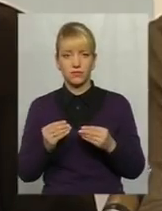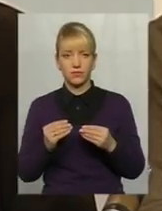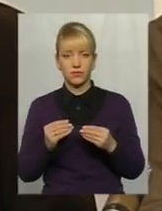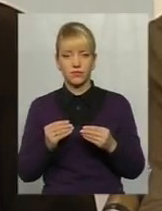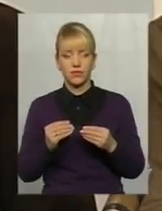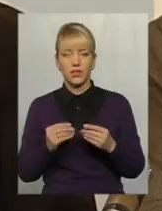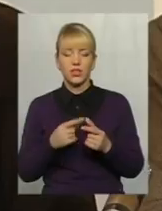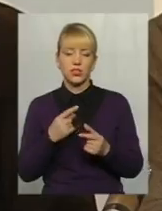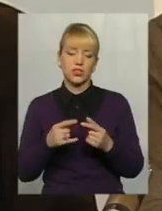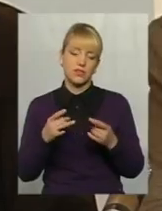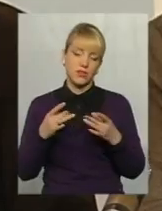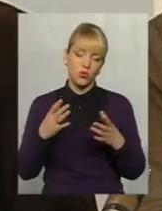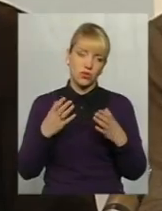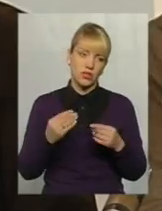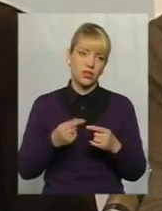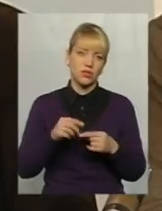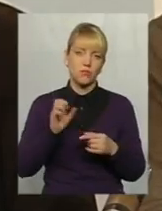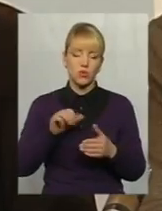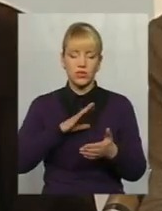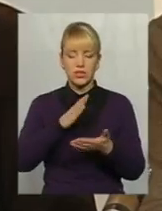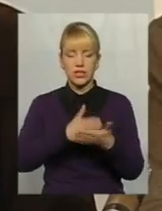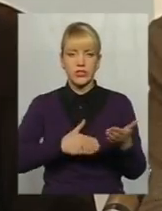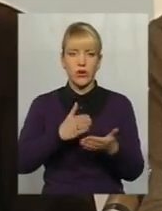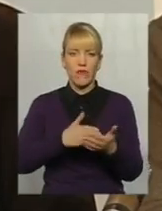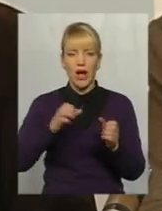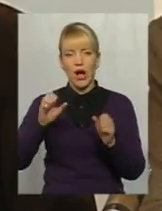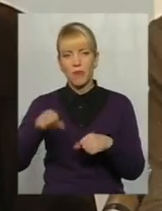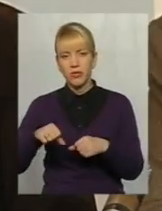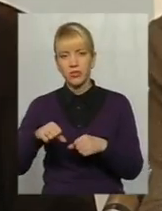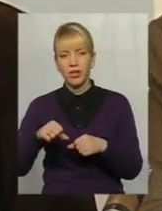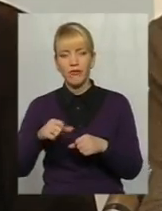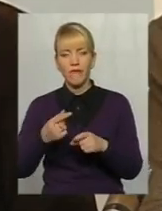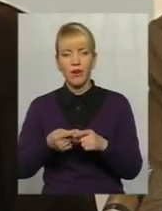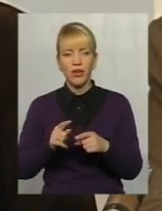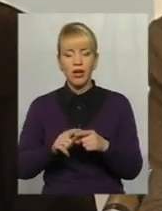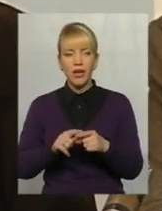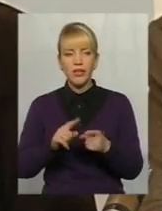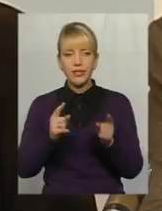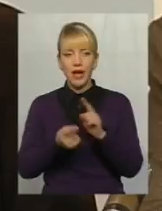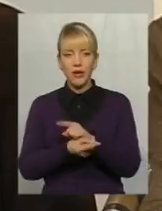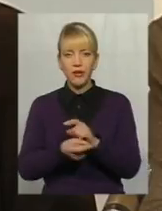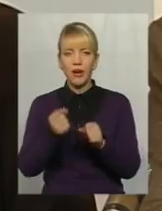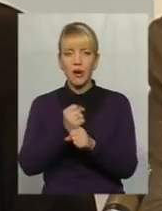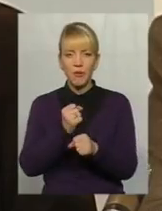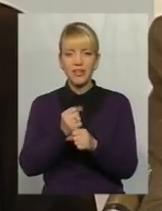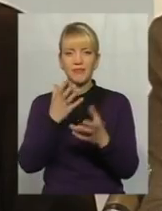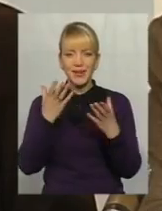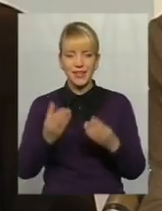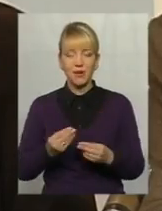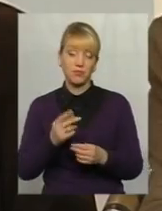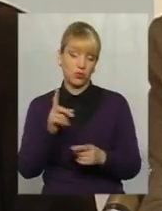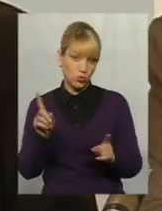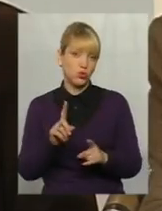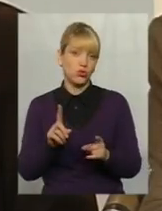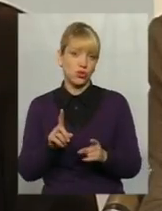чи то святкові дні, можливо, скасовуються, чи, можливо, вони стають робочими днями. Ну що